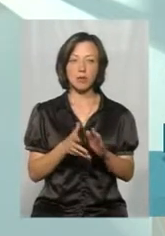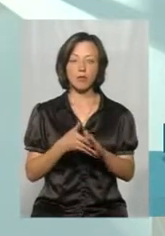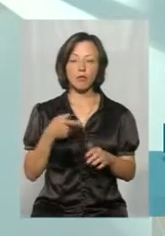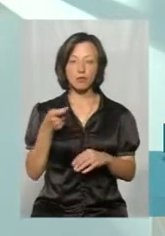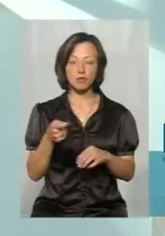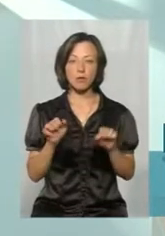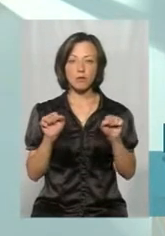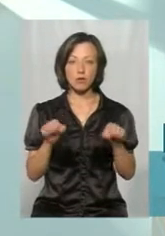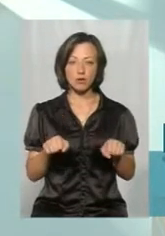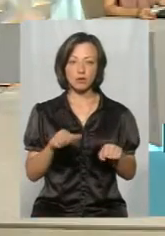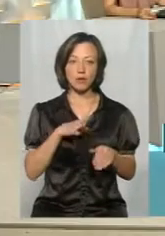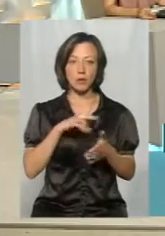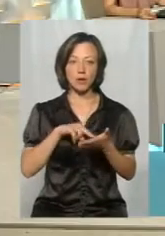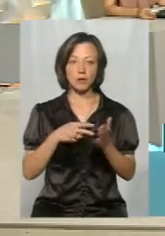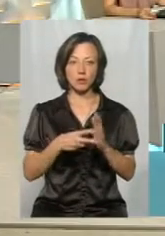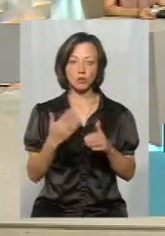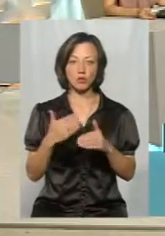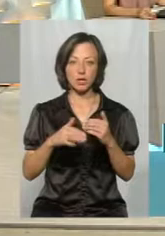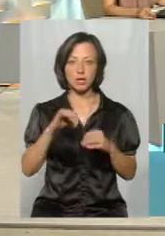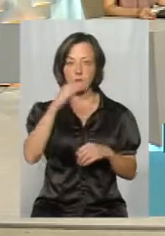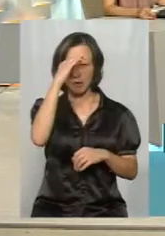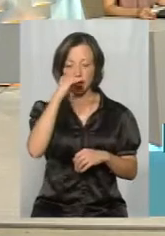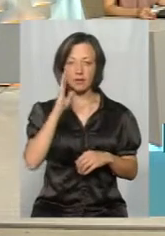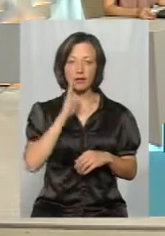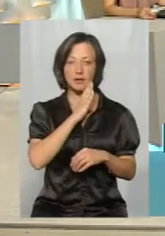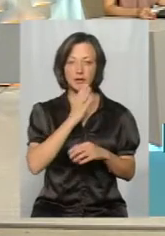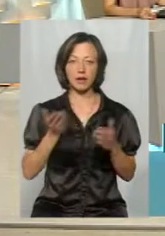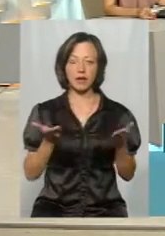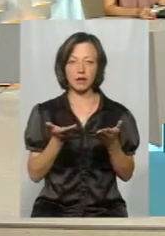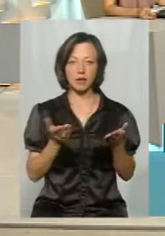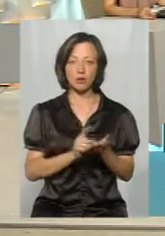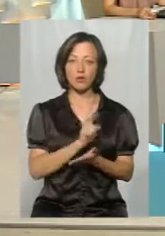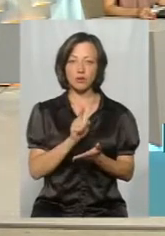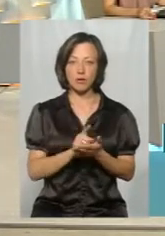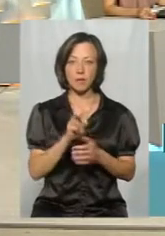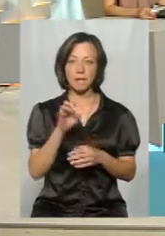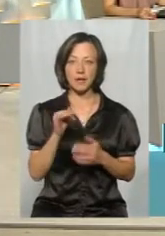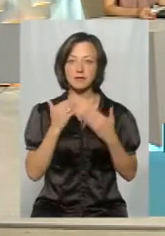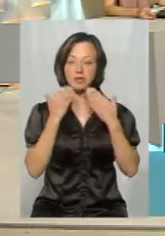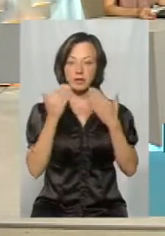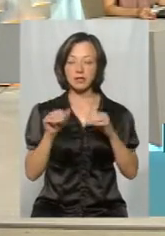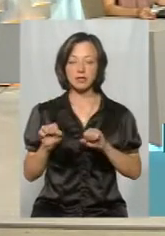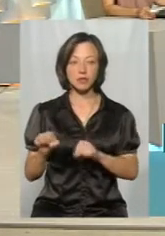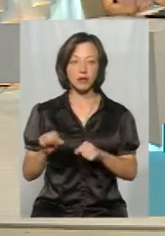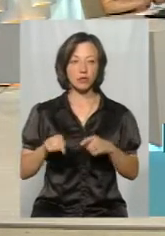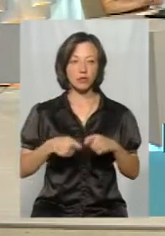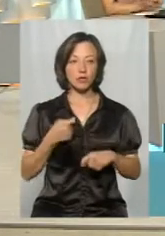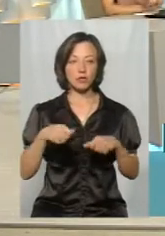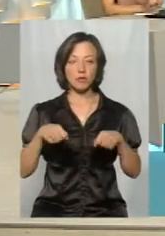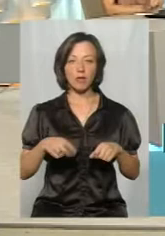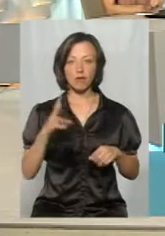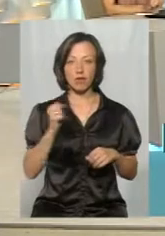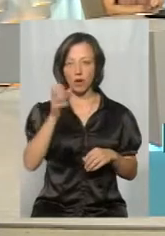можна було передбачити вже і батьків, які обов'язково би зверталися за захистом порушених прав на